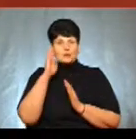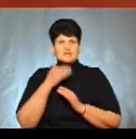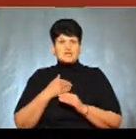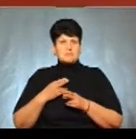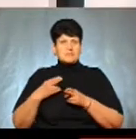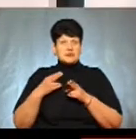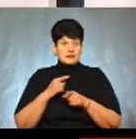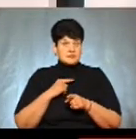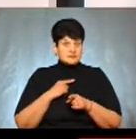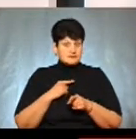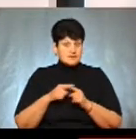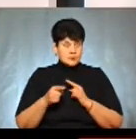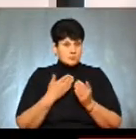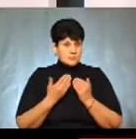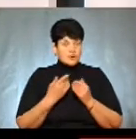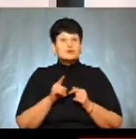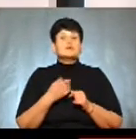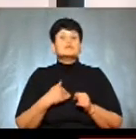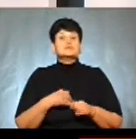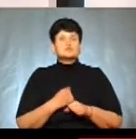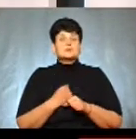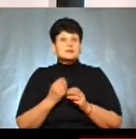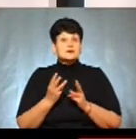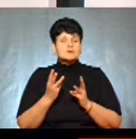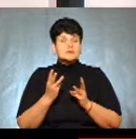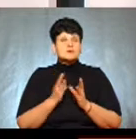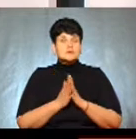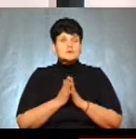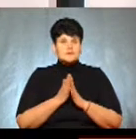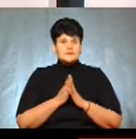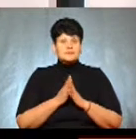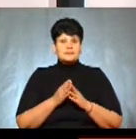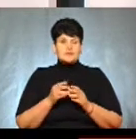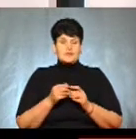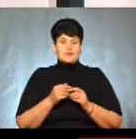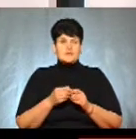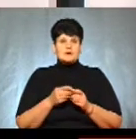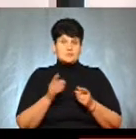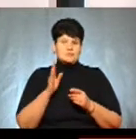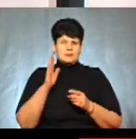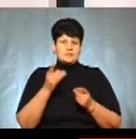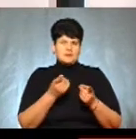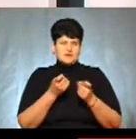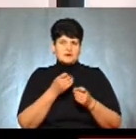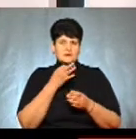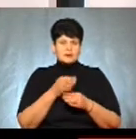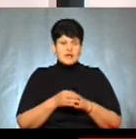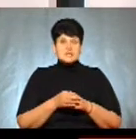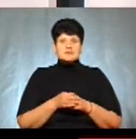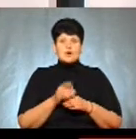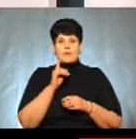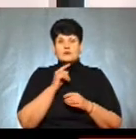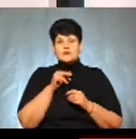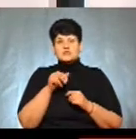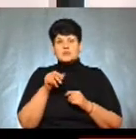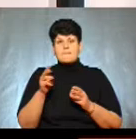під'їхав скоренько до неї поспілкуватися, чому вона це зробила, і для того, щоб зробити фотофіксацію для майбутнього притягнення до відповідальності. Боки